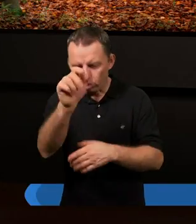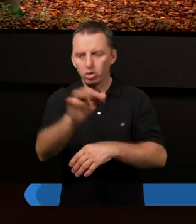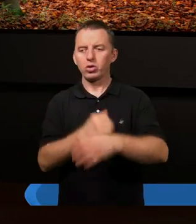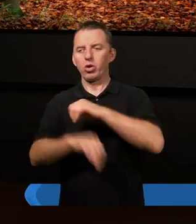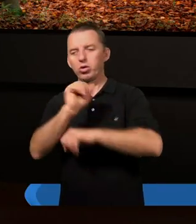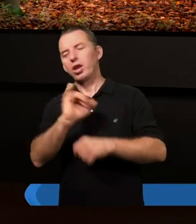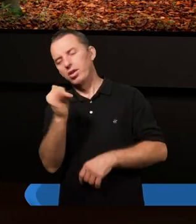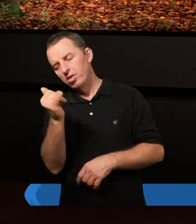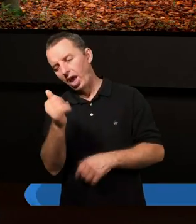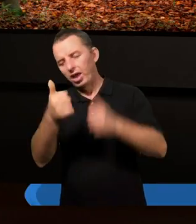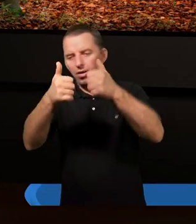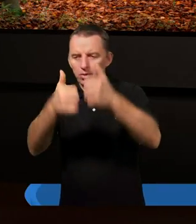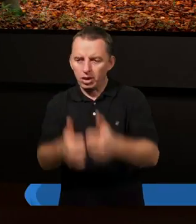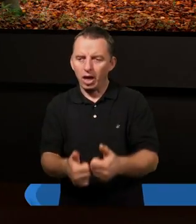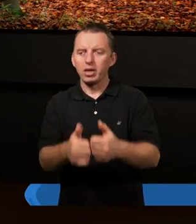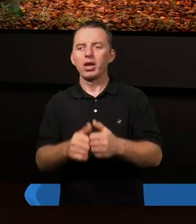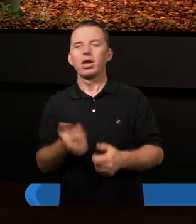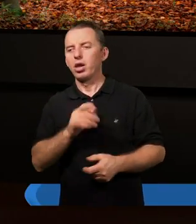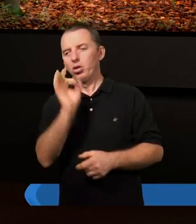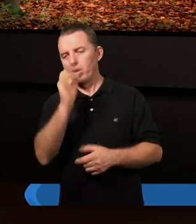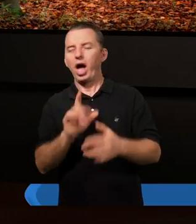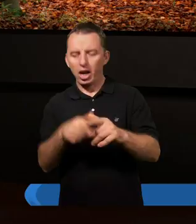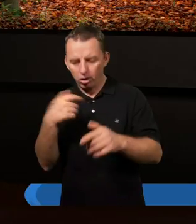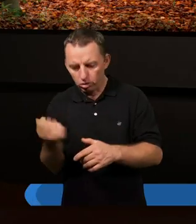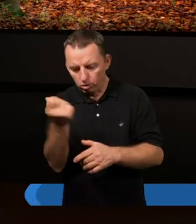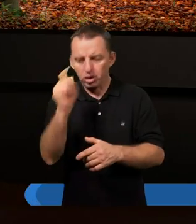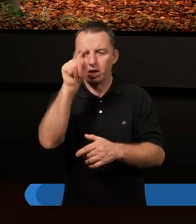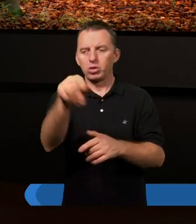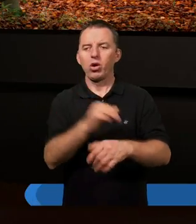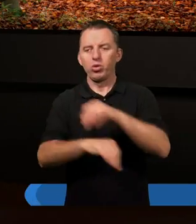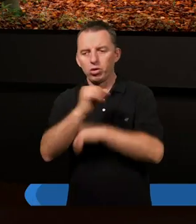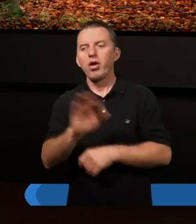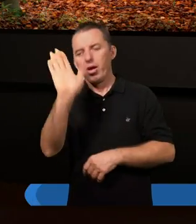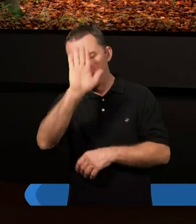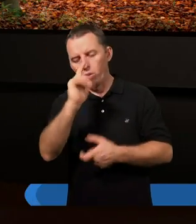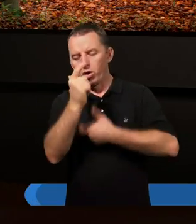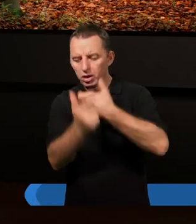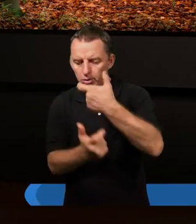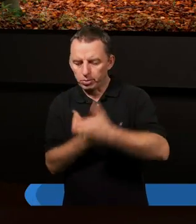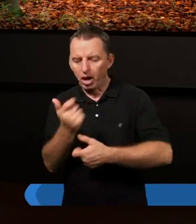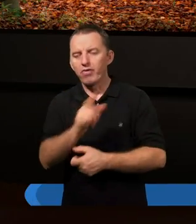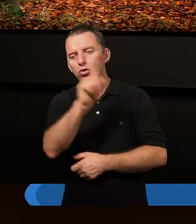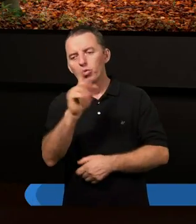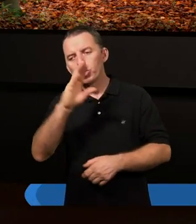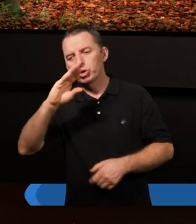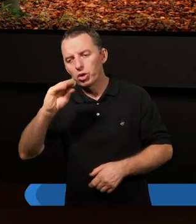W jakim stanie? No niestety w takim, ale dotarł. No i to Bóg sprawił, że